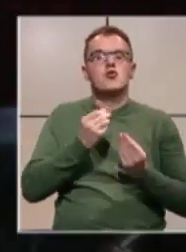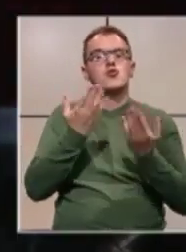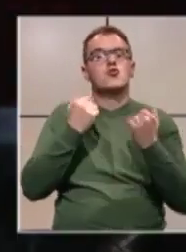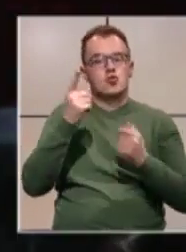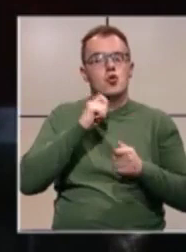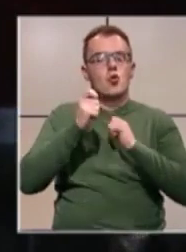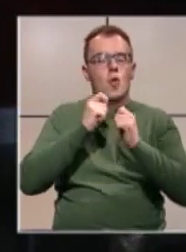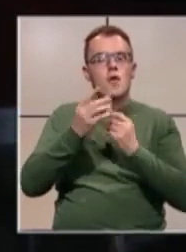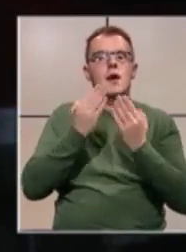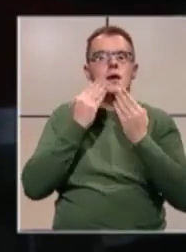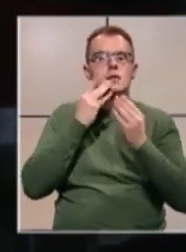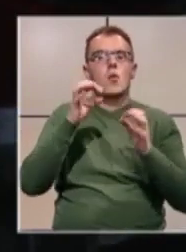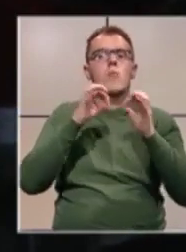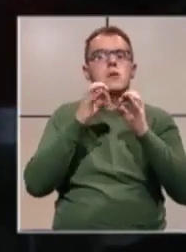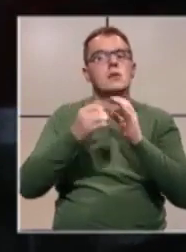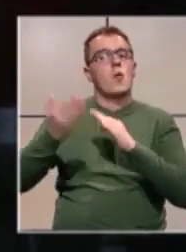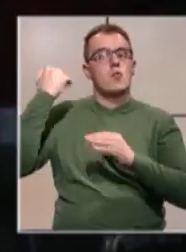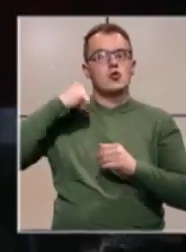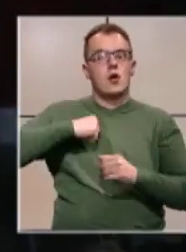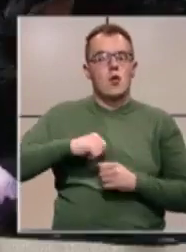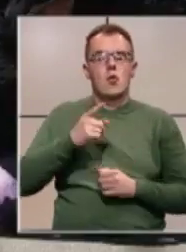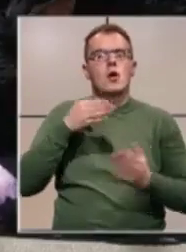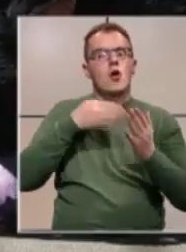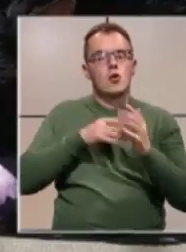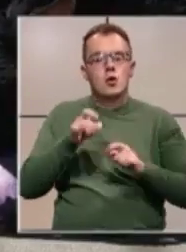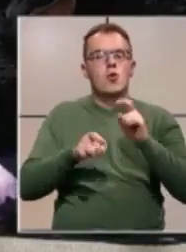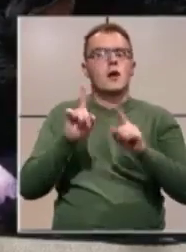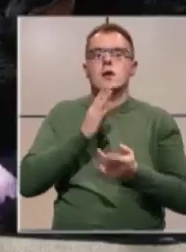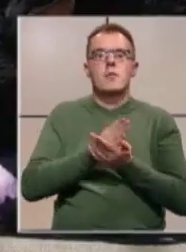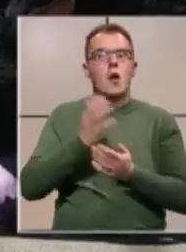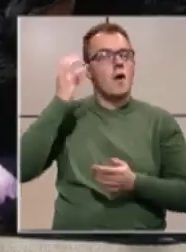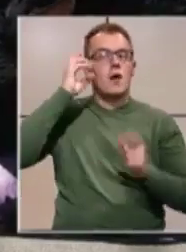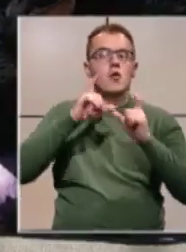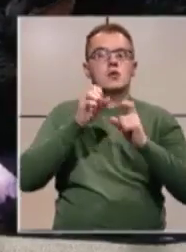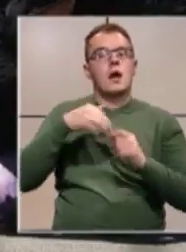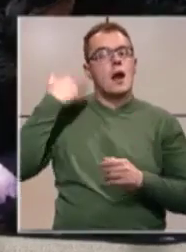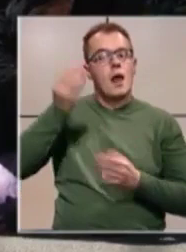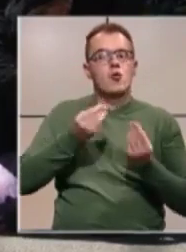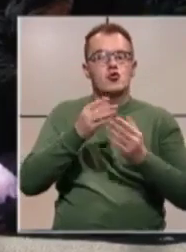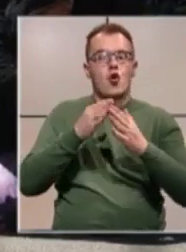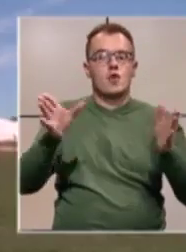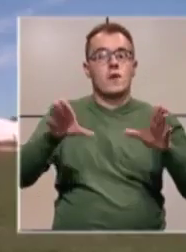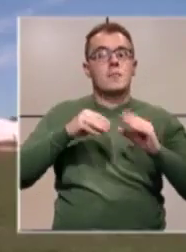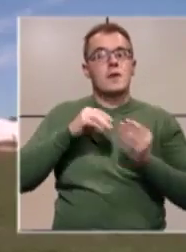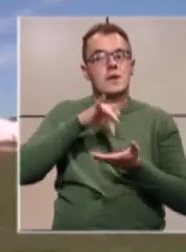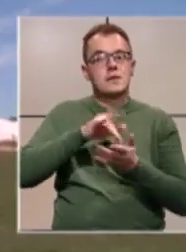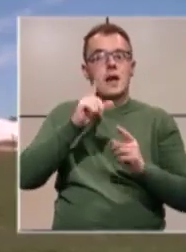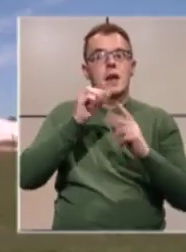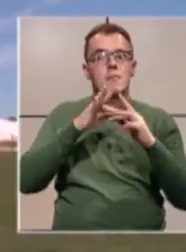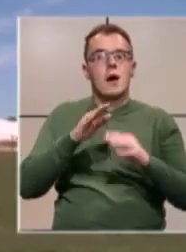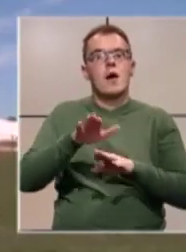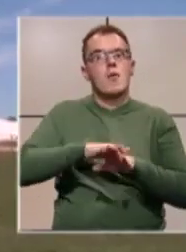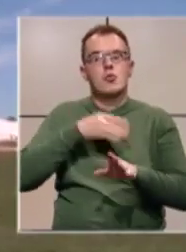što je i dogovoreno na sastanku u Briselu prošle godine. Konkretnih koraka nije bilo pa je vlada USK, nakon što je otvoren prihvatni centar Lipa,